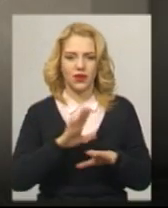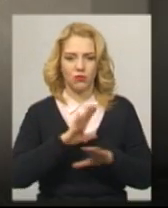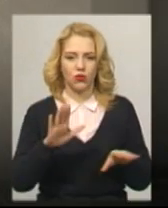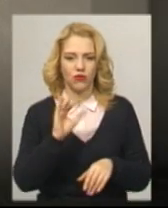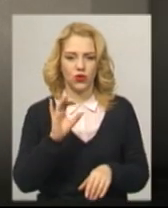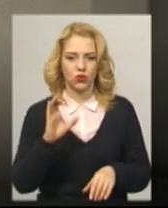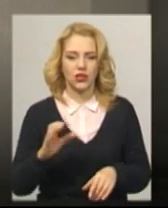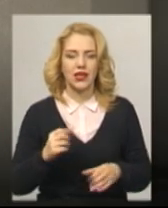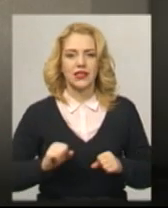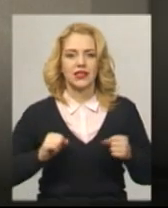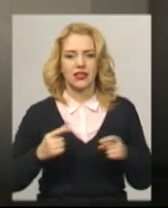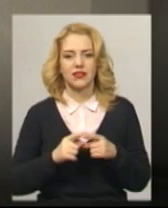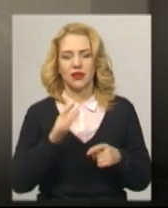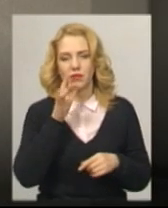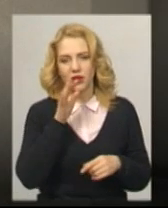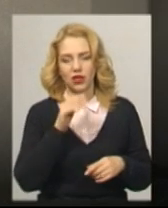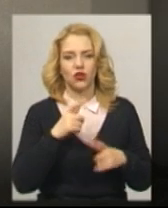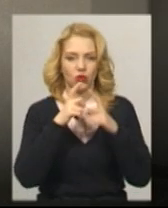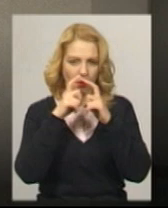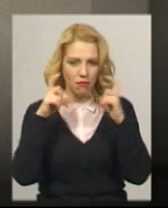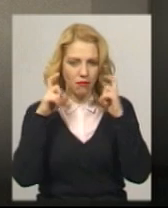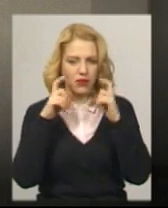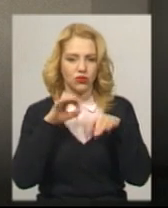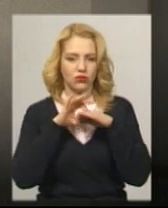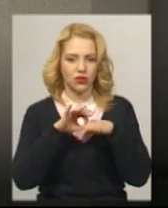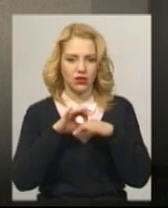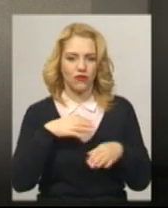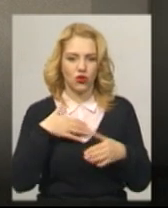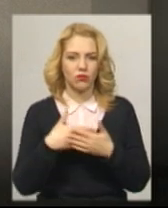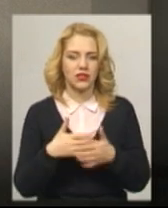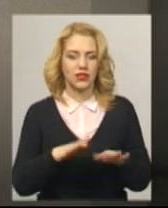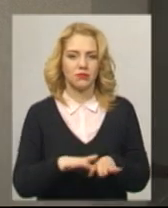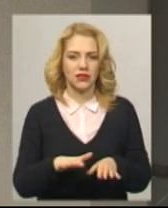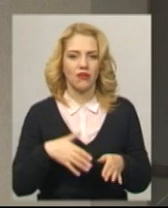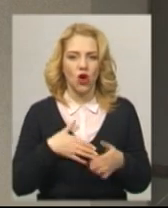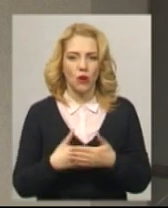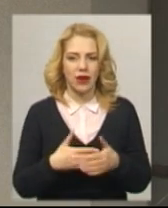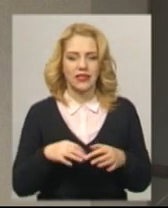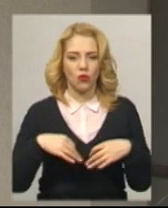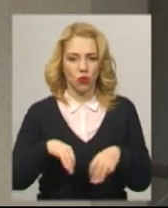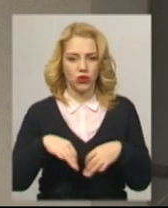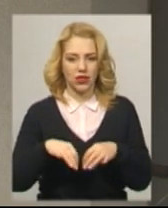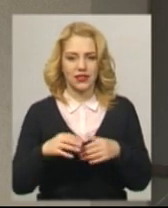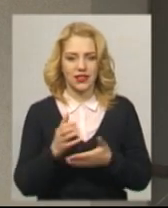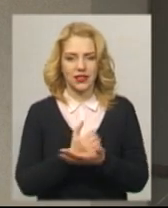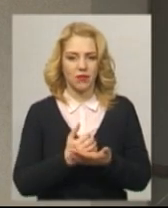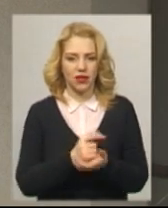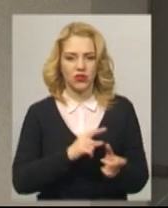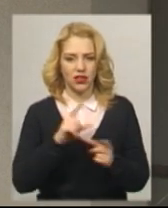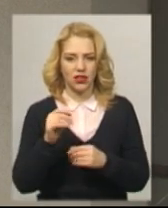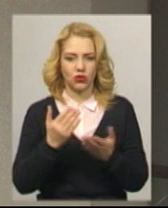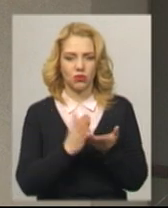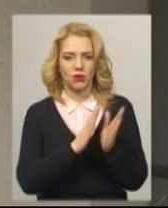в даний період носити маски у громадських місцях, у громадському транспорті. Збираюся їхати в